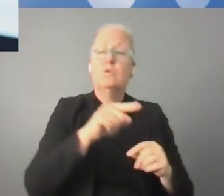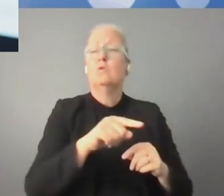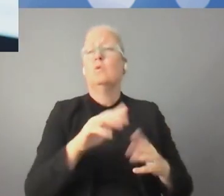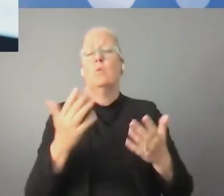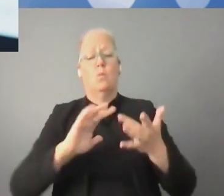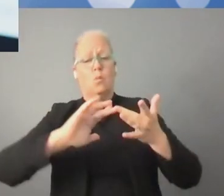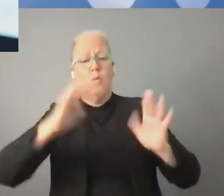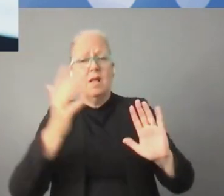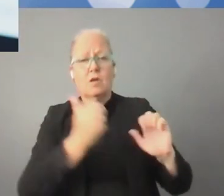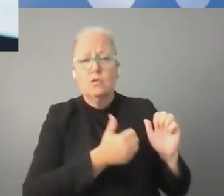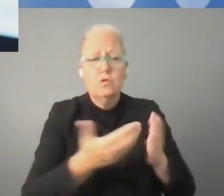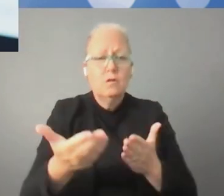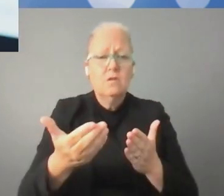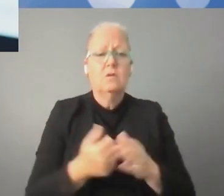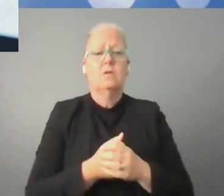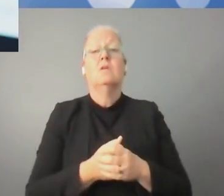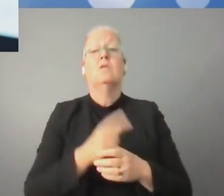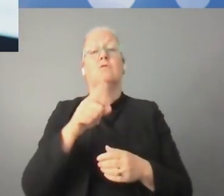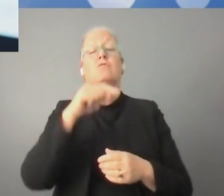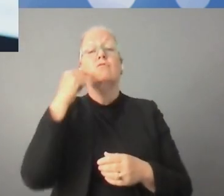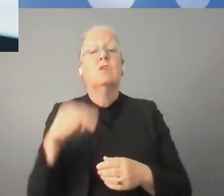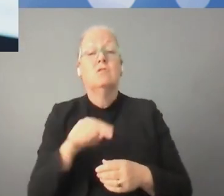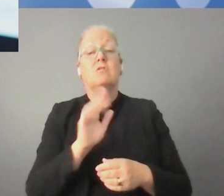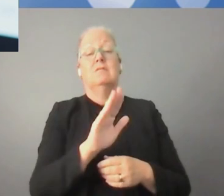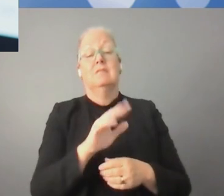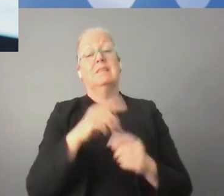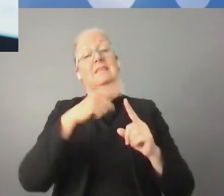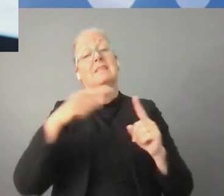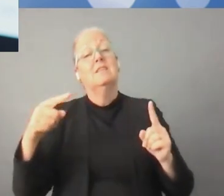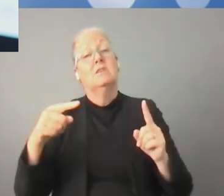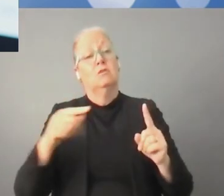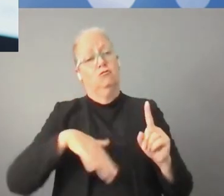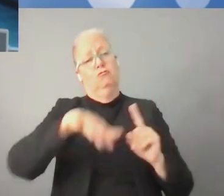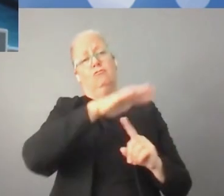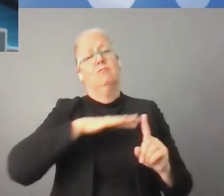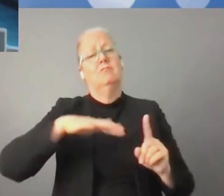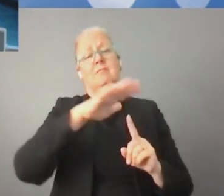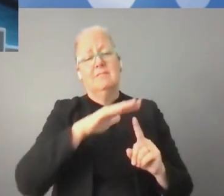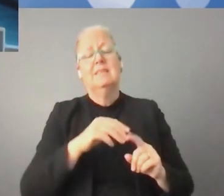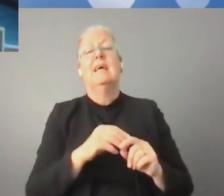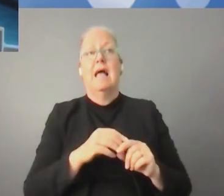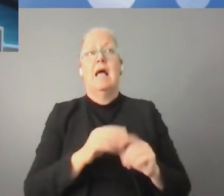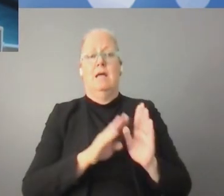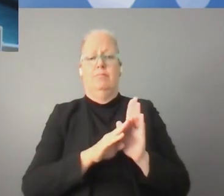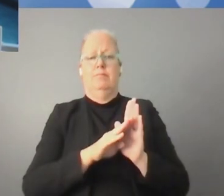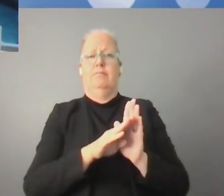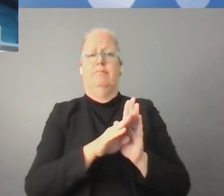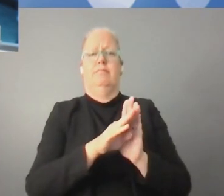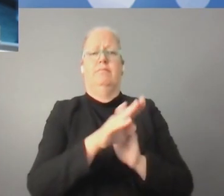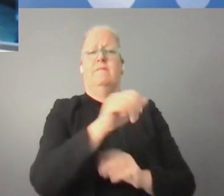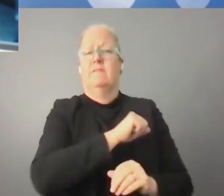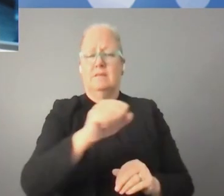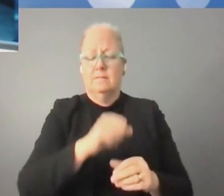وبسرور يستفيدون من الخدمات الرقمية بالإنترنت. في دولة روسيا هذا المجال من